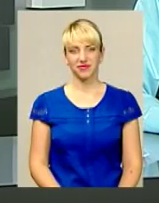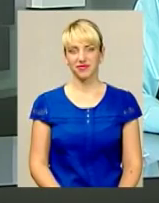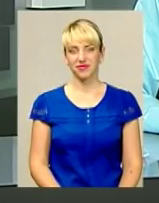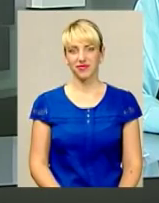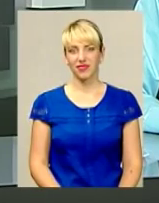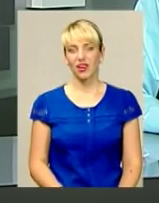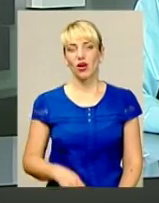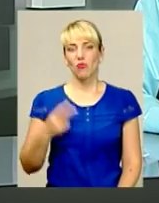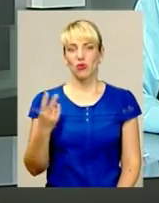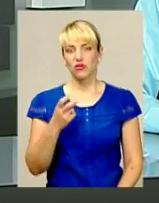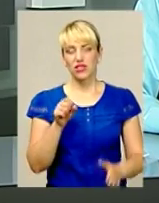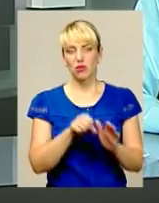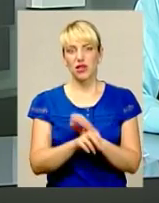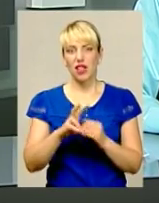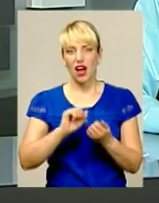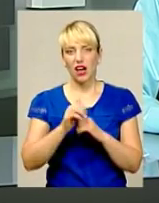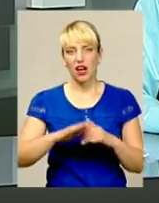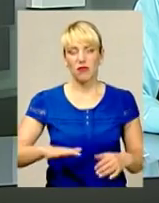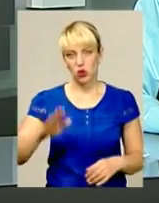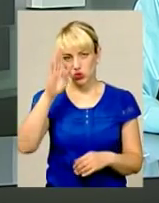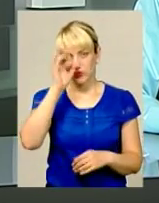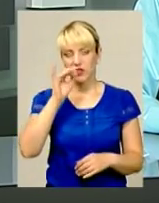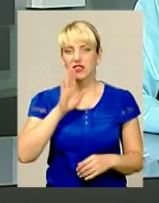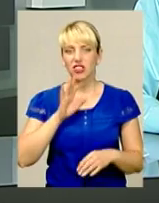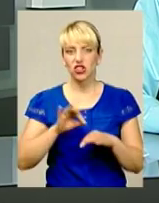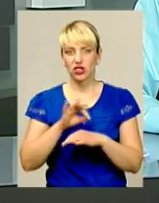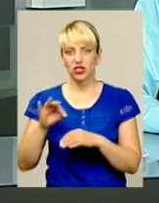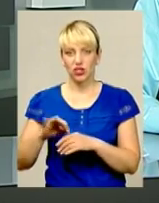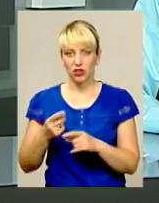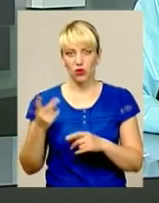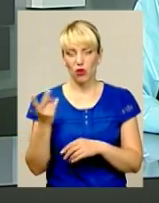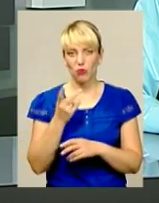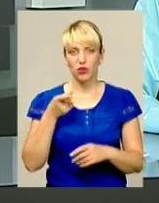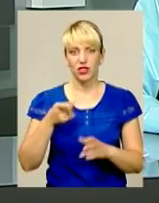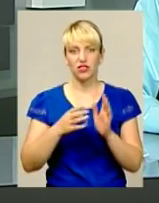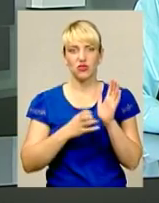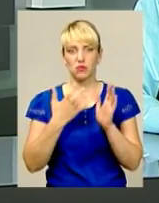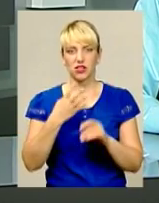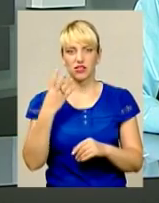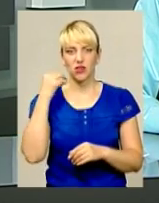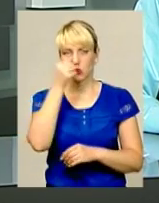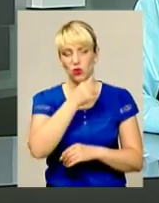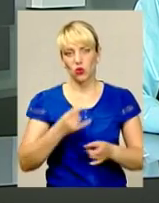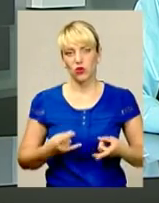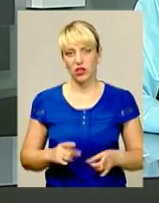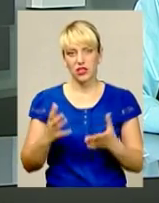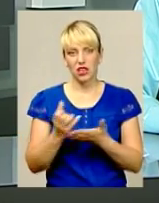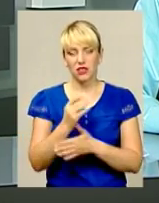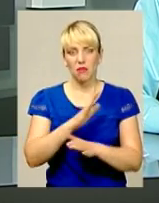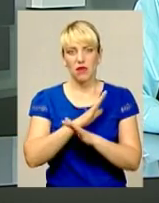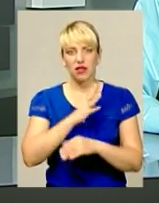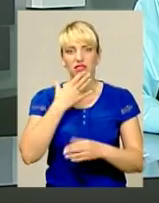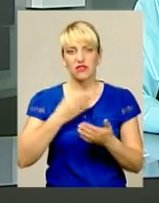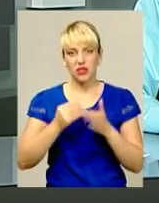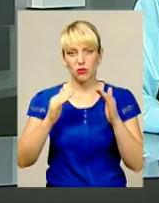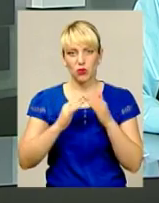Подвійне вбивство на Кам'янеччині. Чоловіка та жінку обоє 1954 року народження знайшли мертвими у власному